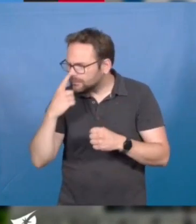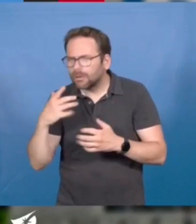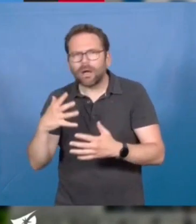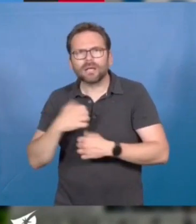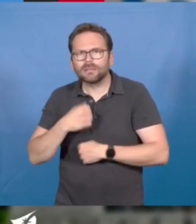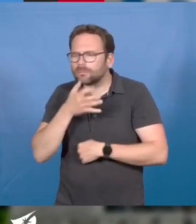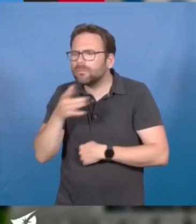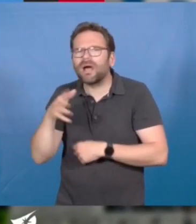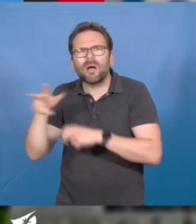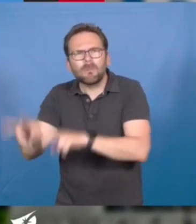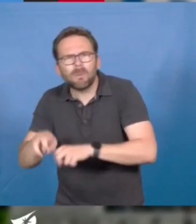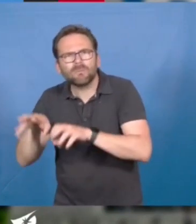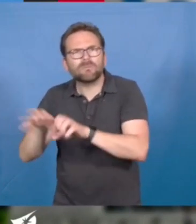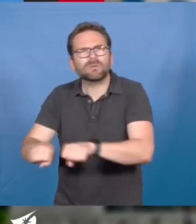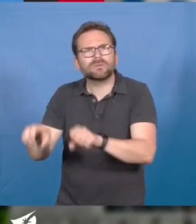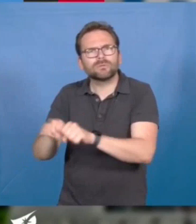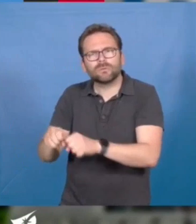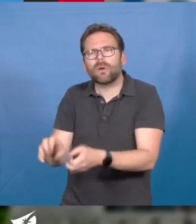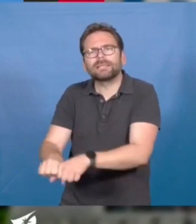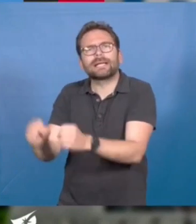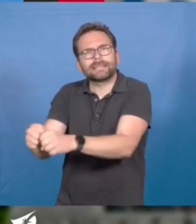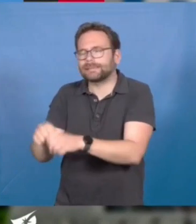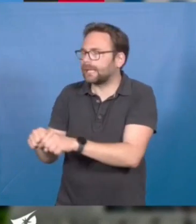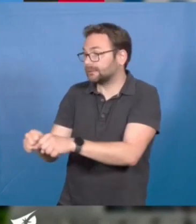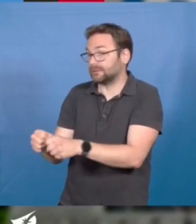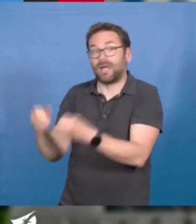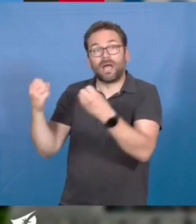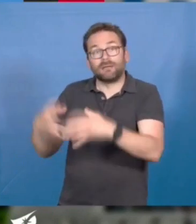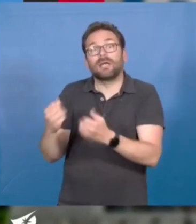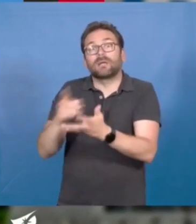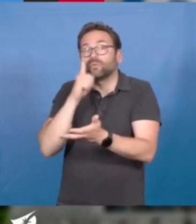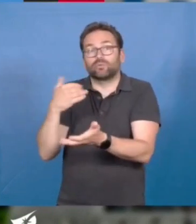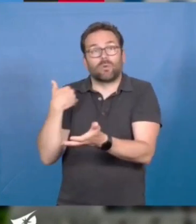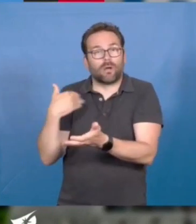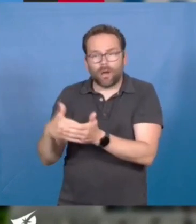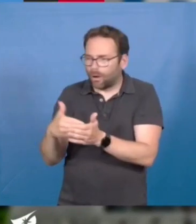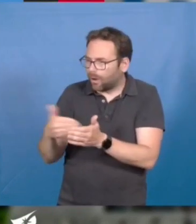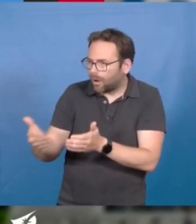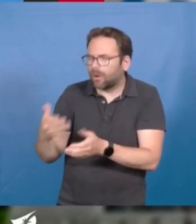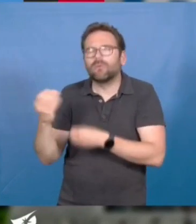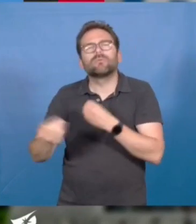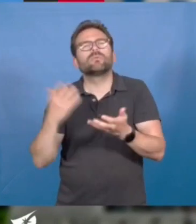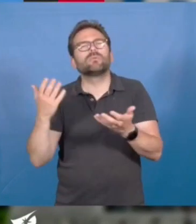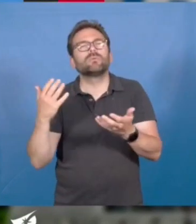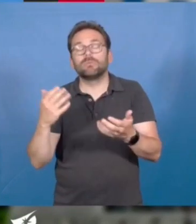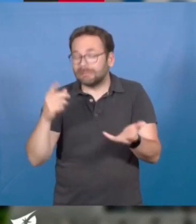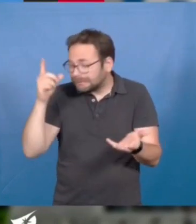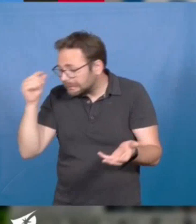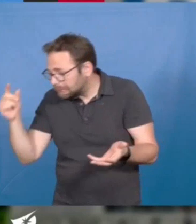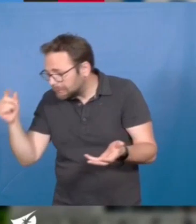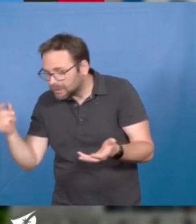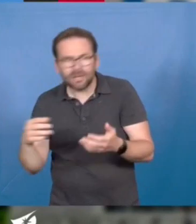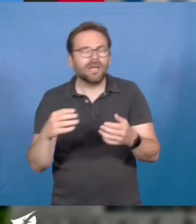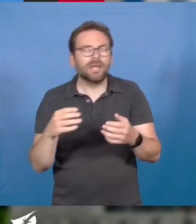production et de l'outil de travail de nos maraîchers, survenus il y a quelques jours encore, où la débilité se dispute au refus du